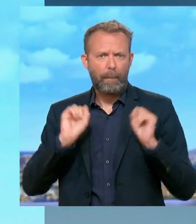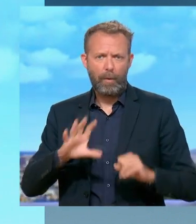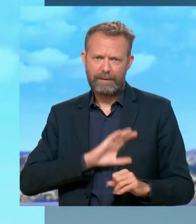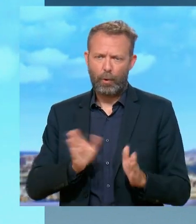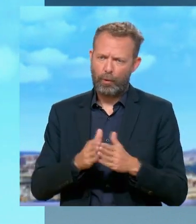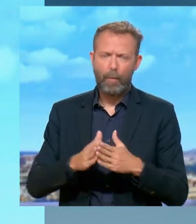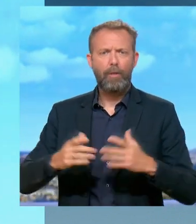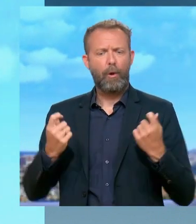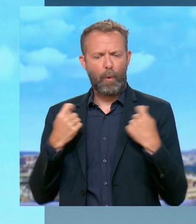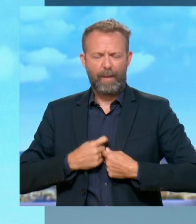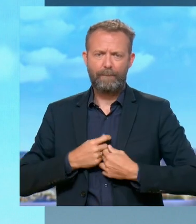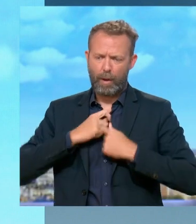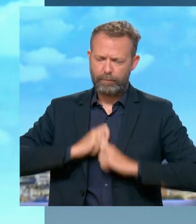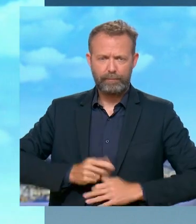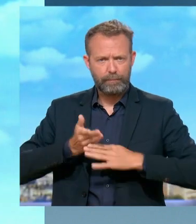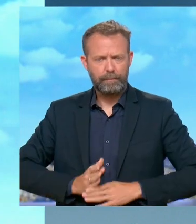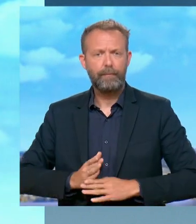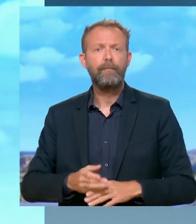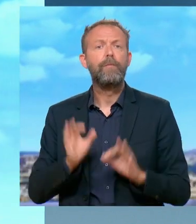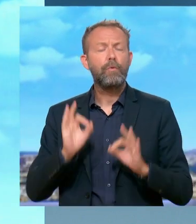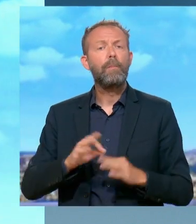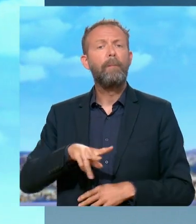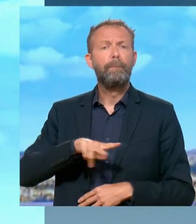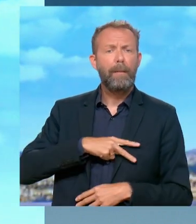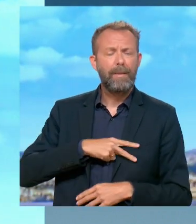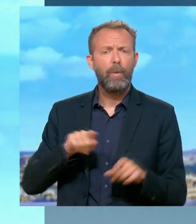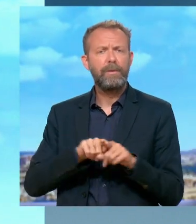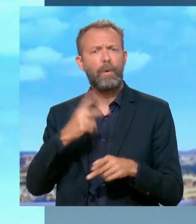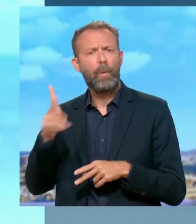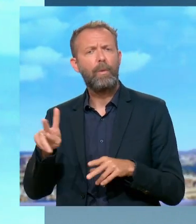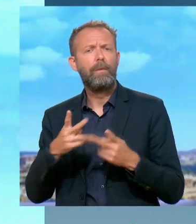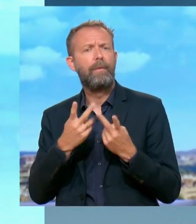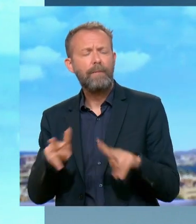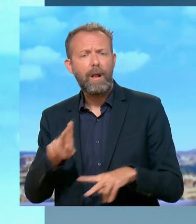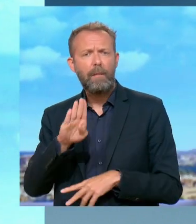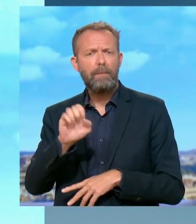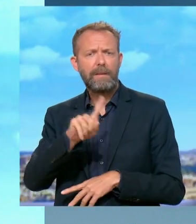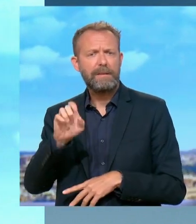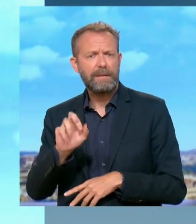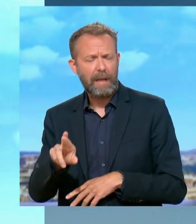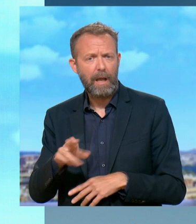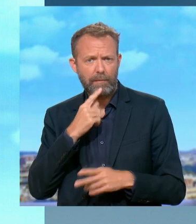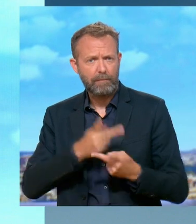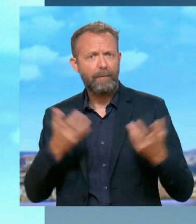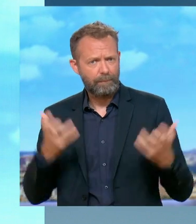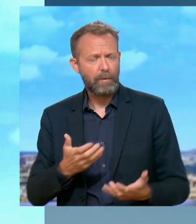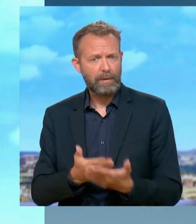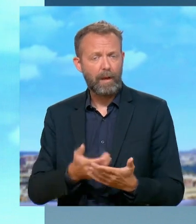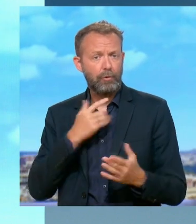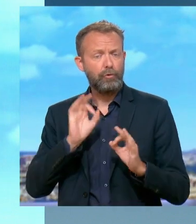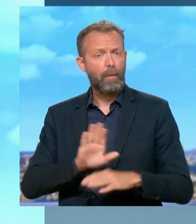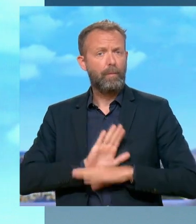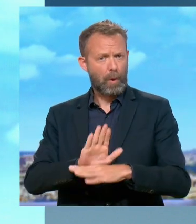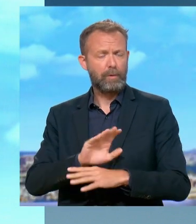l'uniforme. Alors justement, les maires de Perpignan et de Béziers se prononcent pour le port de l'uniforme dans leur commune. C'est la position officielle du Rassemblement national dans